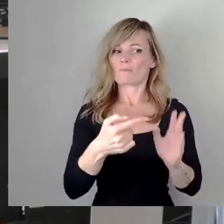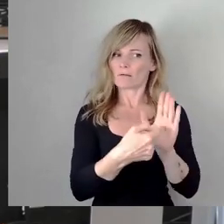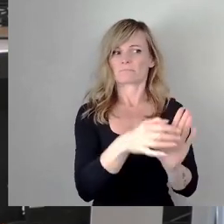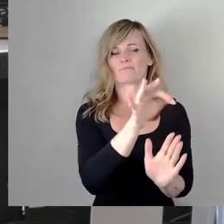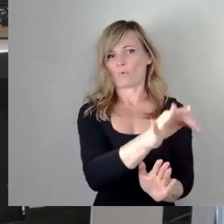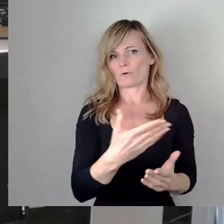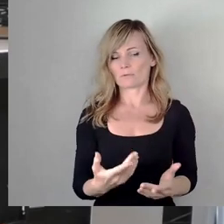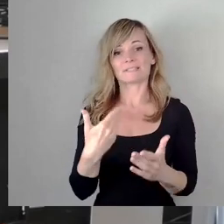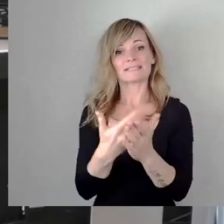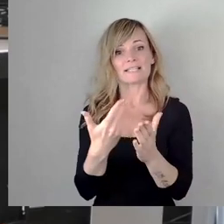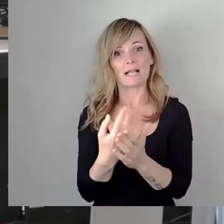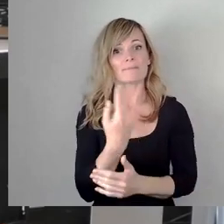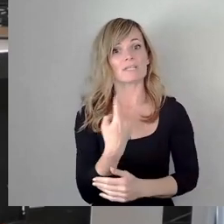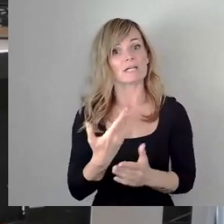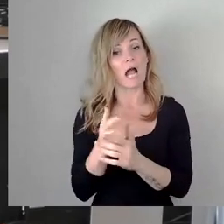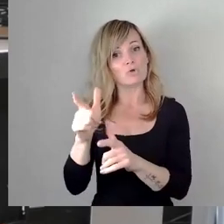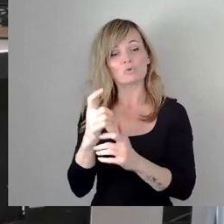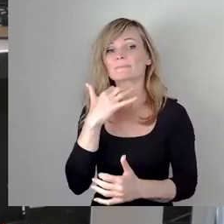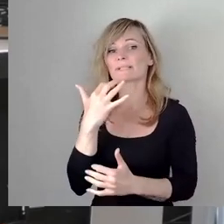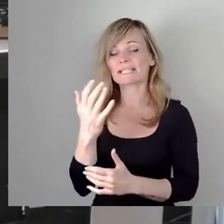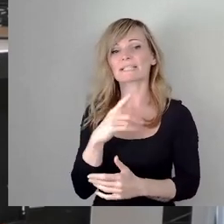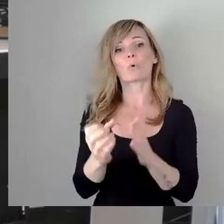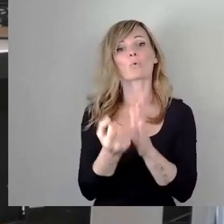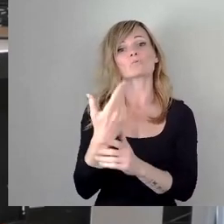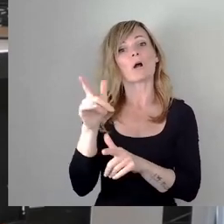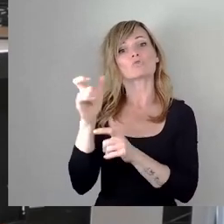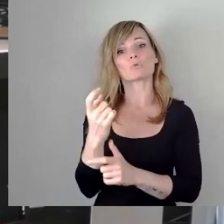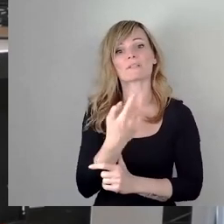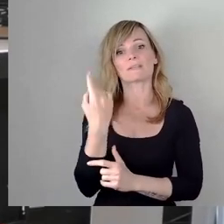dem Ausschussbericht des Kulturausschusses...